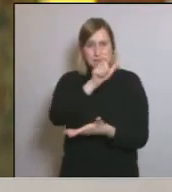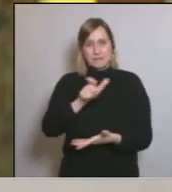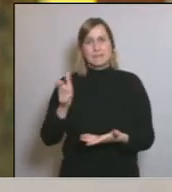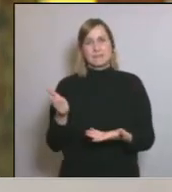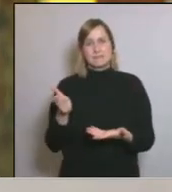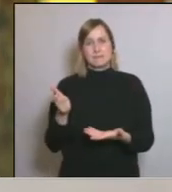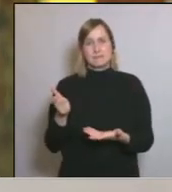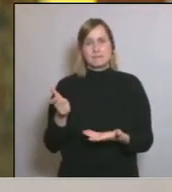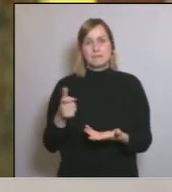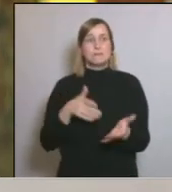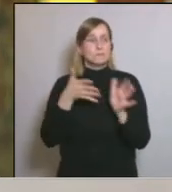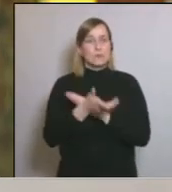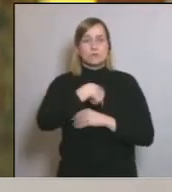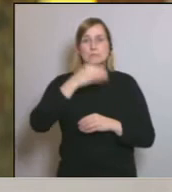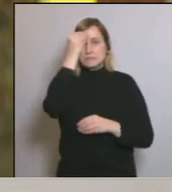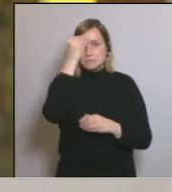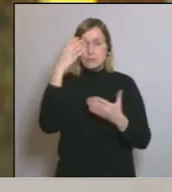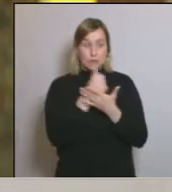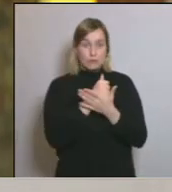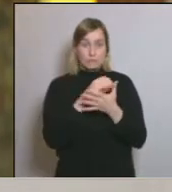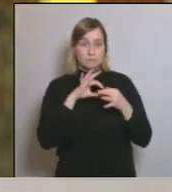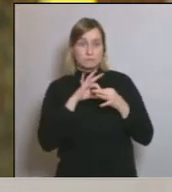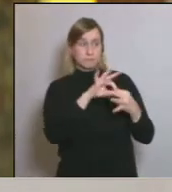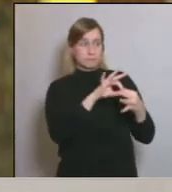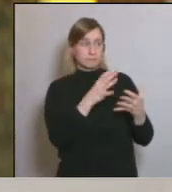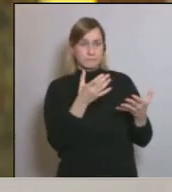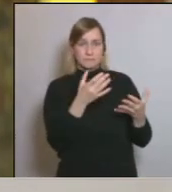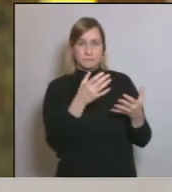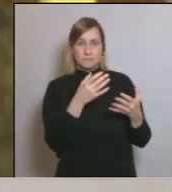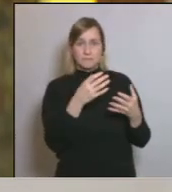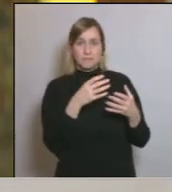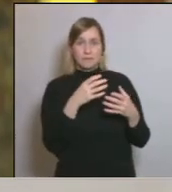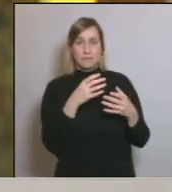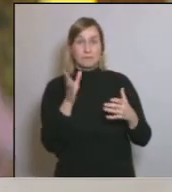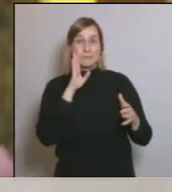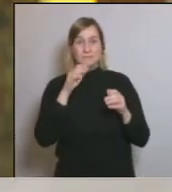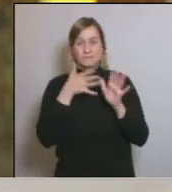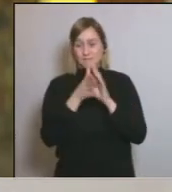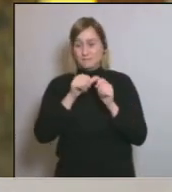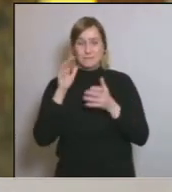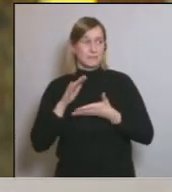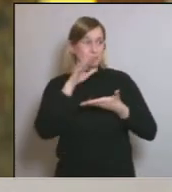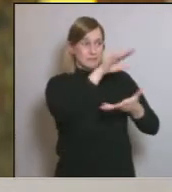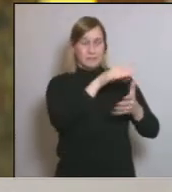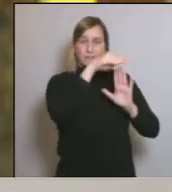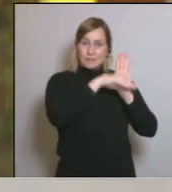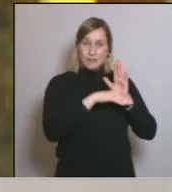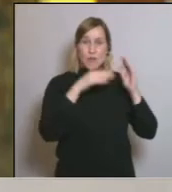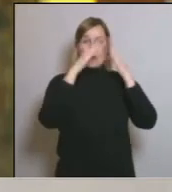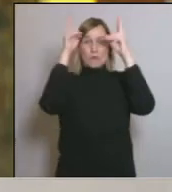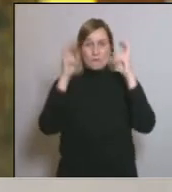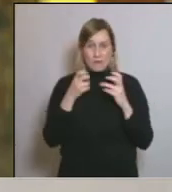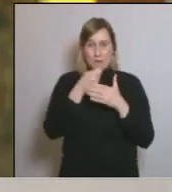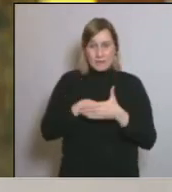i per tant nosaltres creiem que tot això va d'aquest paquet complet que han de ser aquestes mesures de confinament total però han de ser també